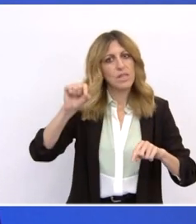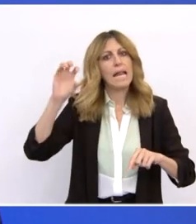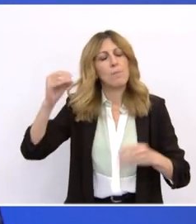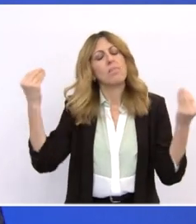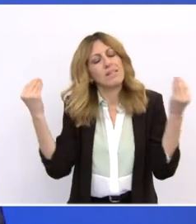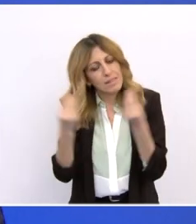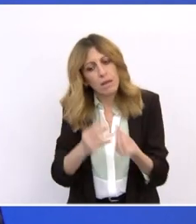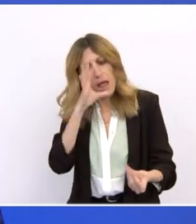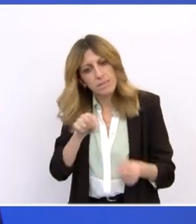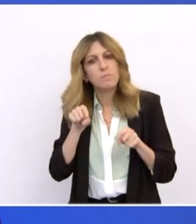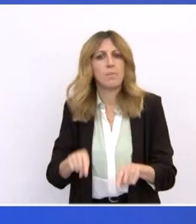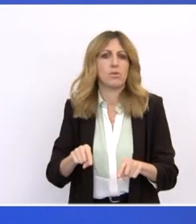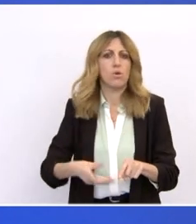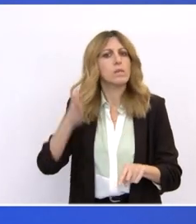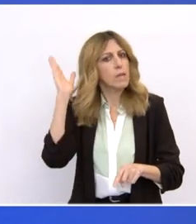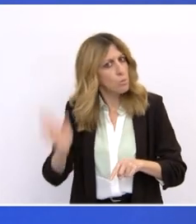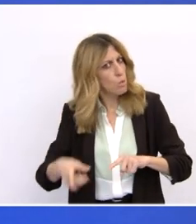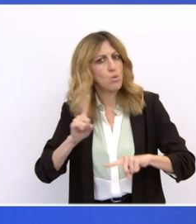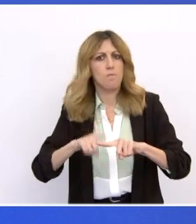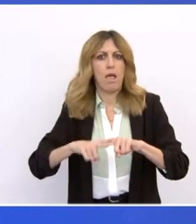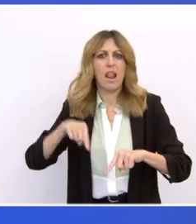ανάπτυξης για τη χώρα μας. Μπορούμε.